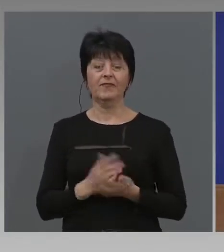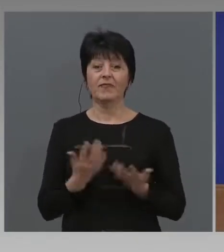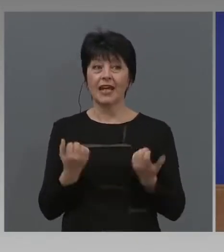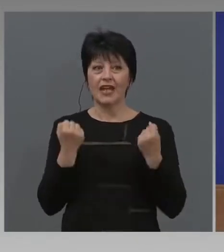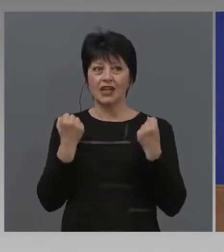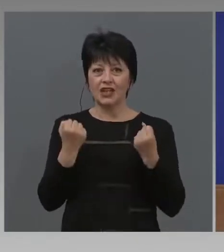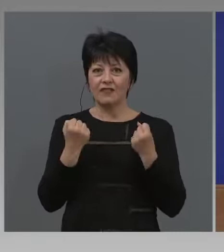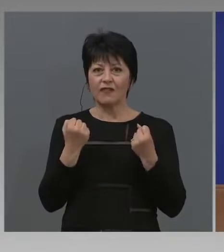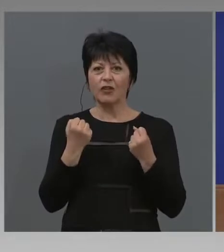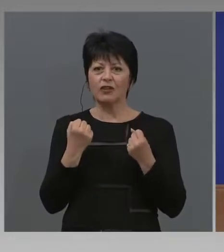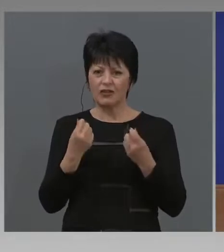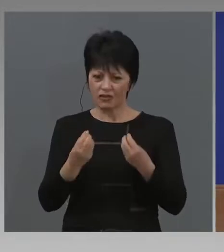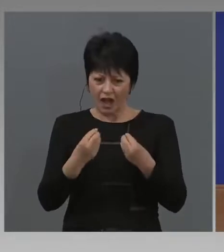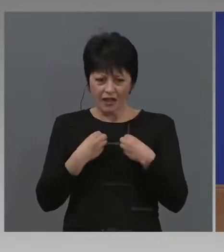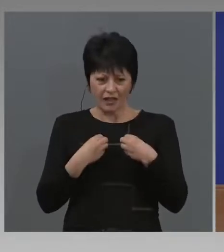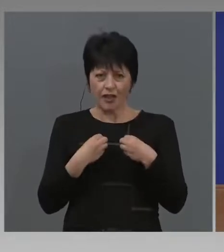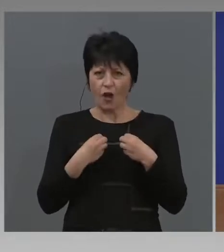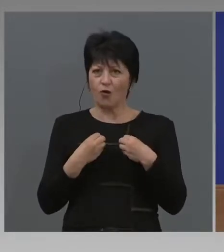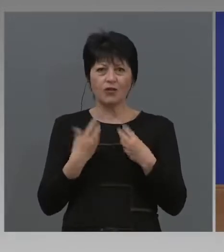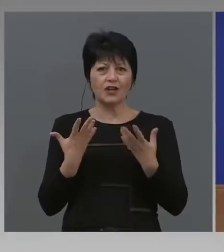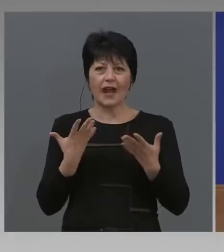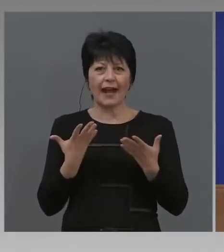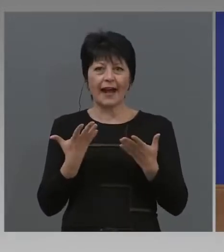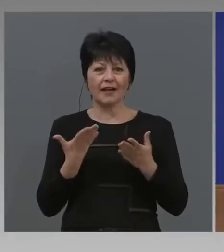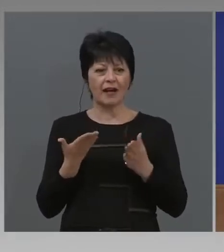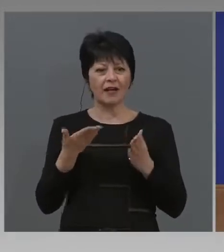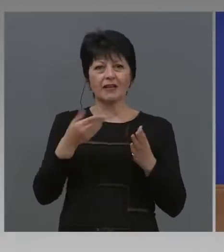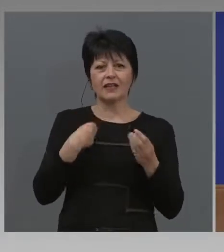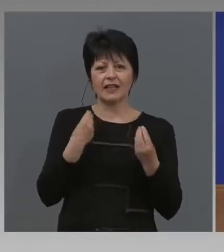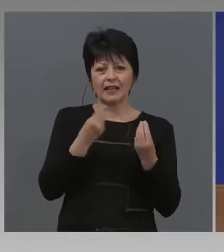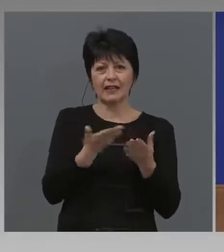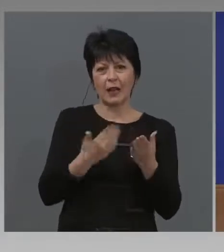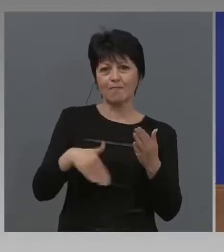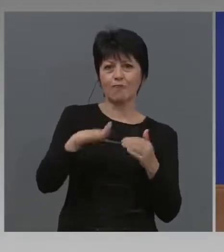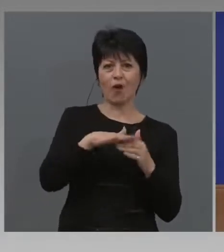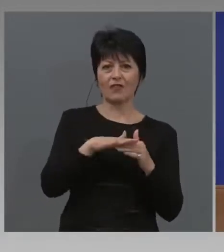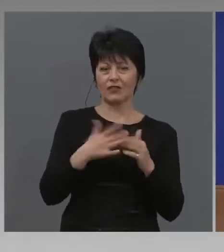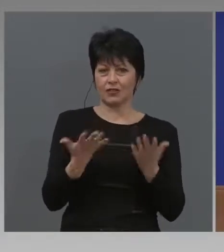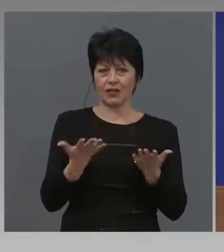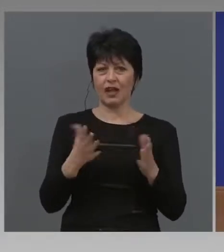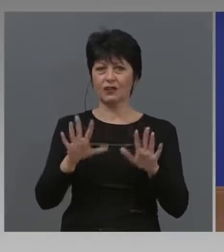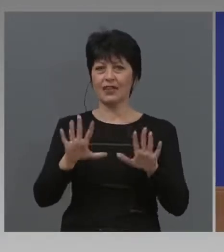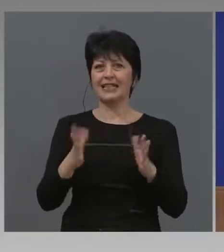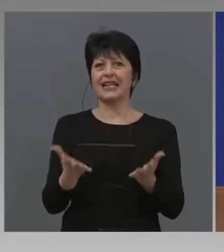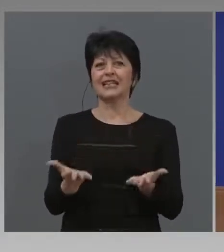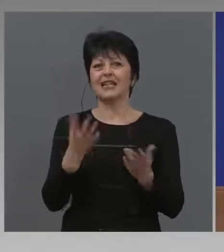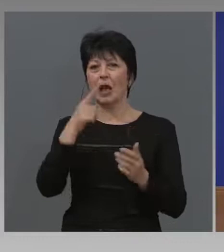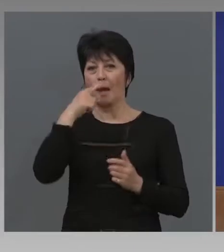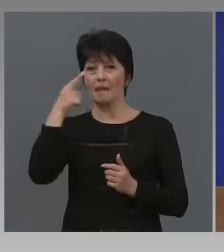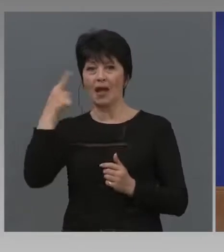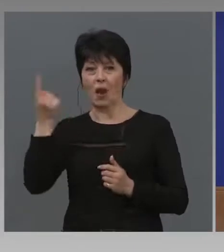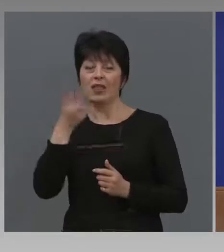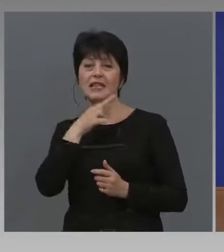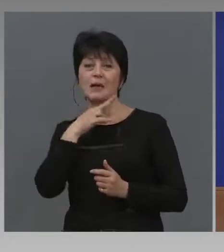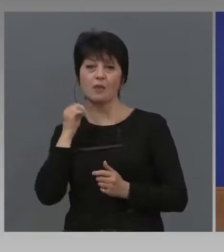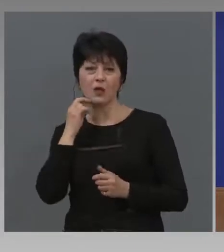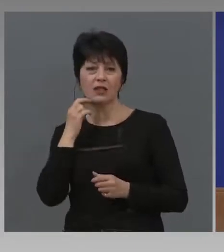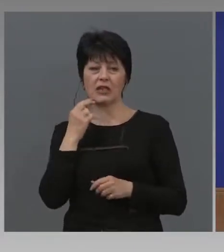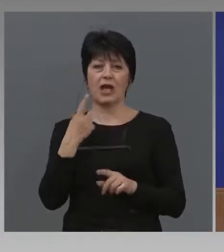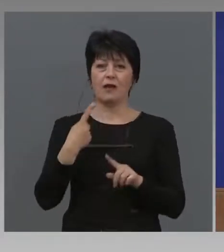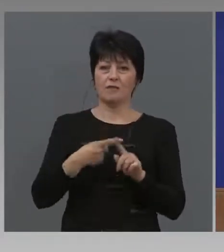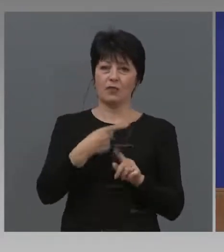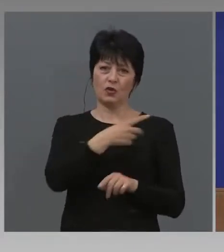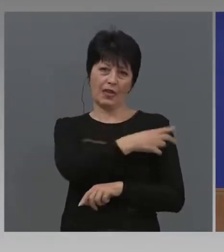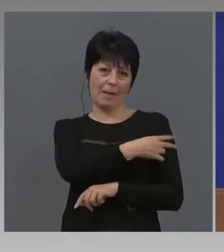Живота ще ни подсказва къде и кво да се сложи повечето, както 10 милиона за полицайите, за медицинските